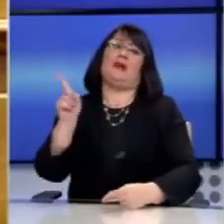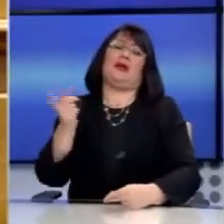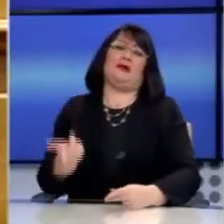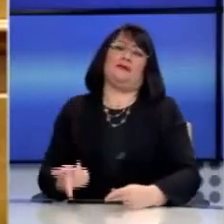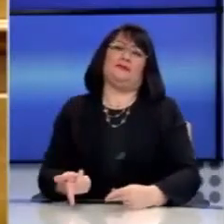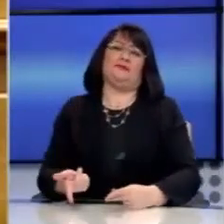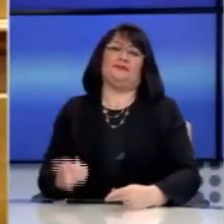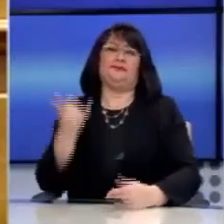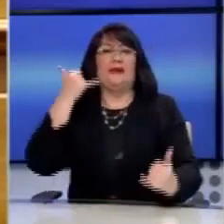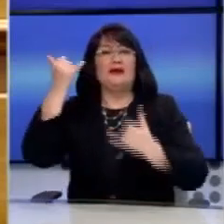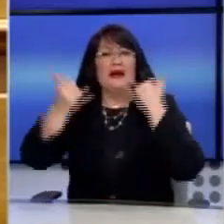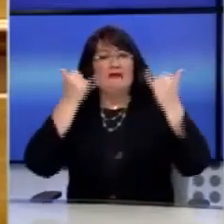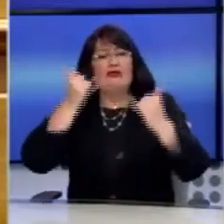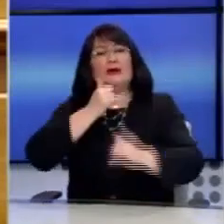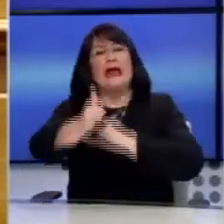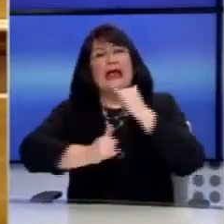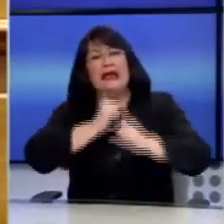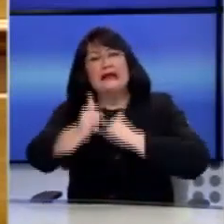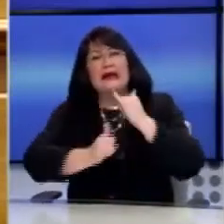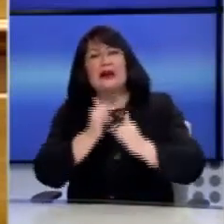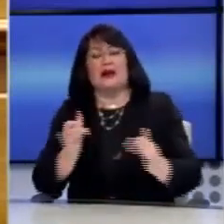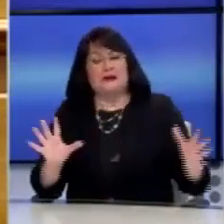τηλεφωνίας και ίντερνετ.